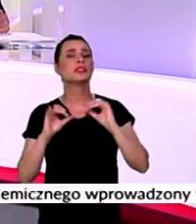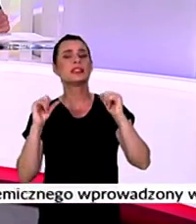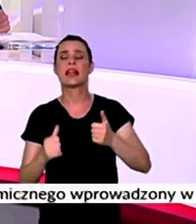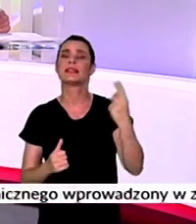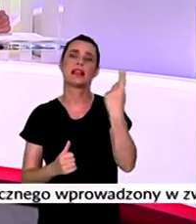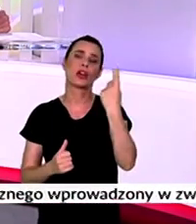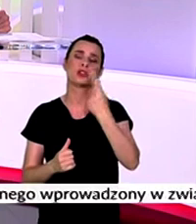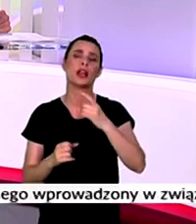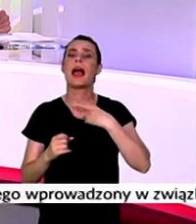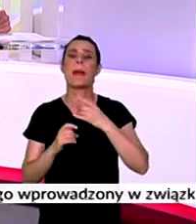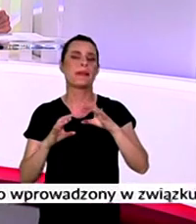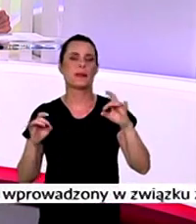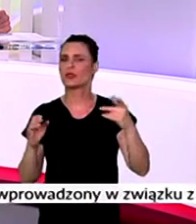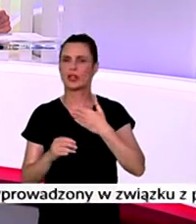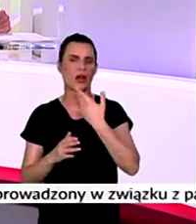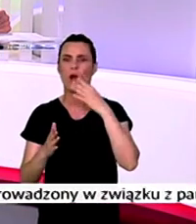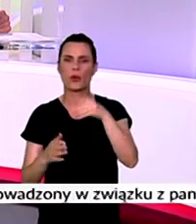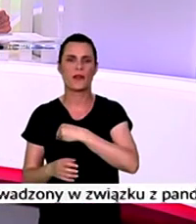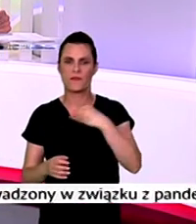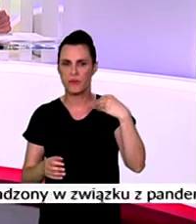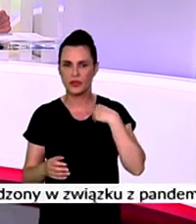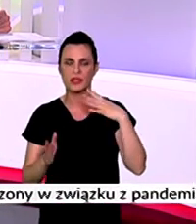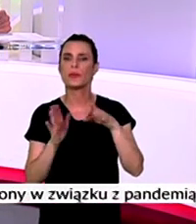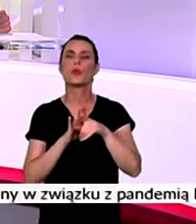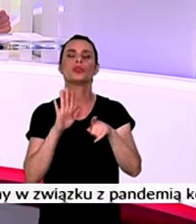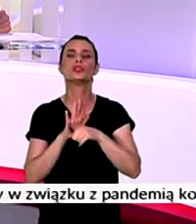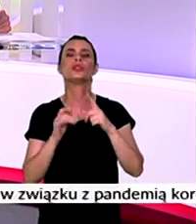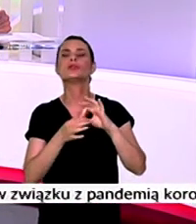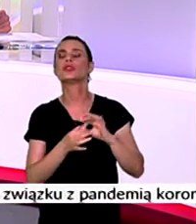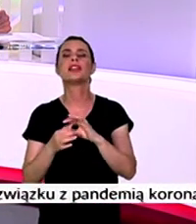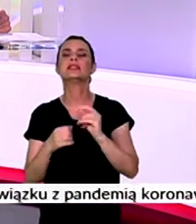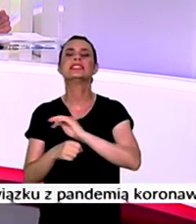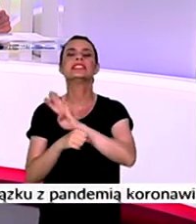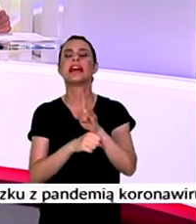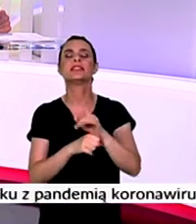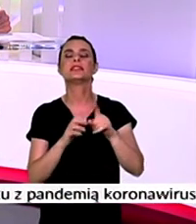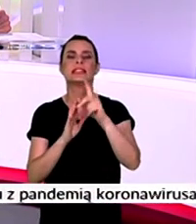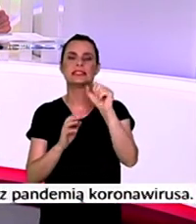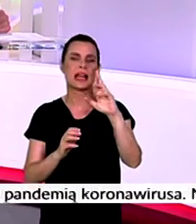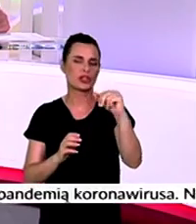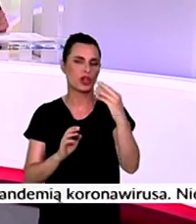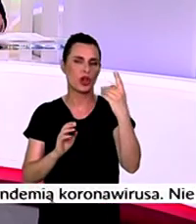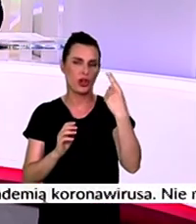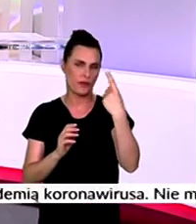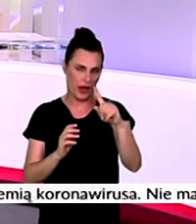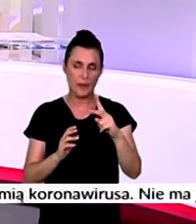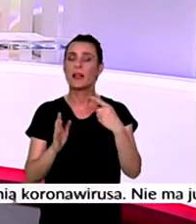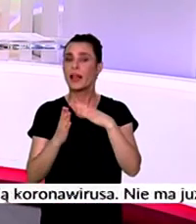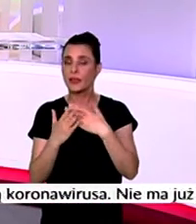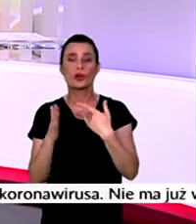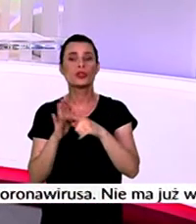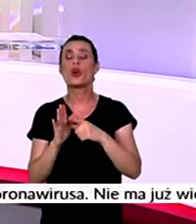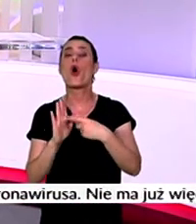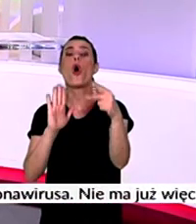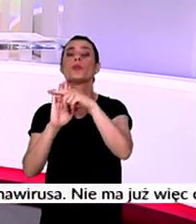zagrożenia epidemicznego wprowadzony w Polsce w związku z zakażeniami wirusem SARS-CoV-2. Oznacza to, że znikną ostatnie